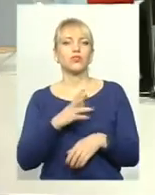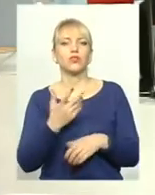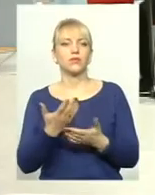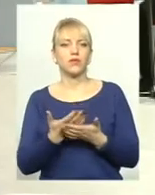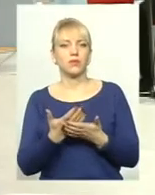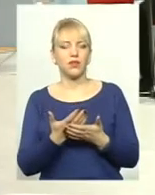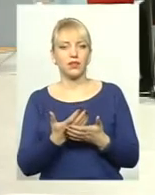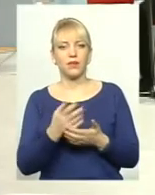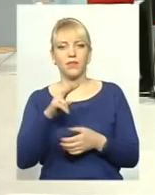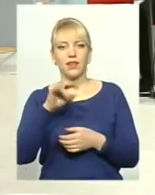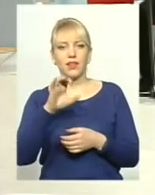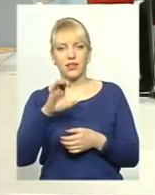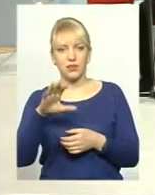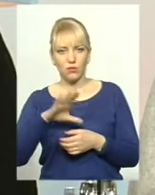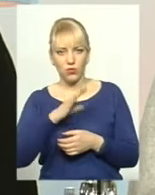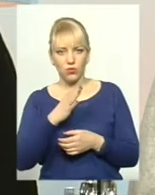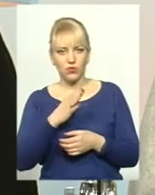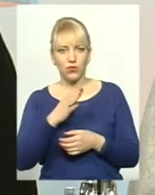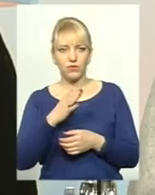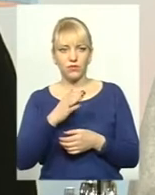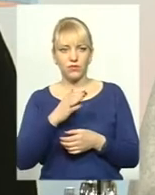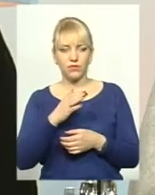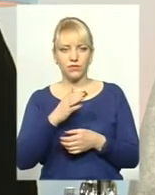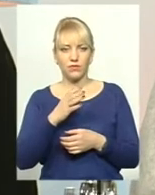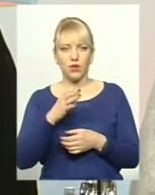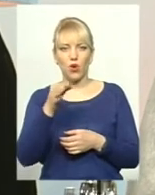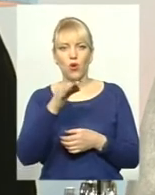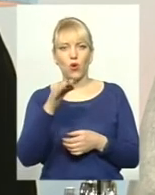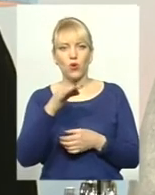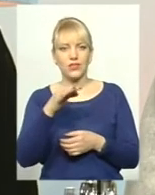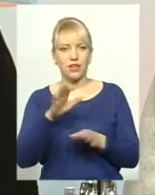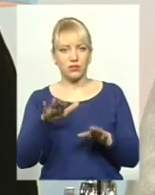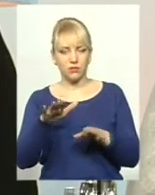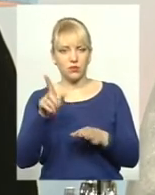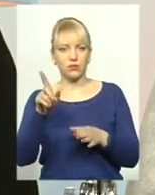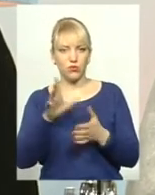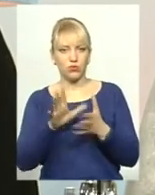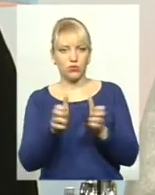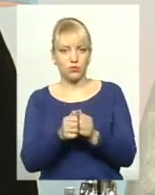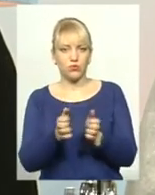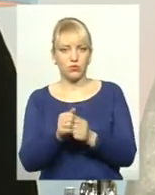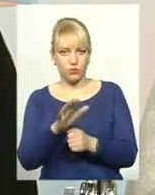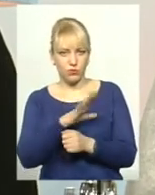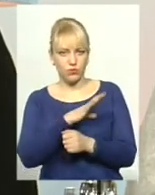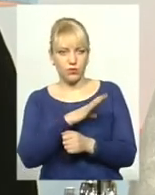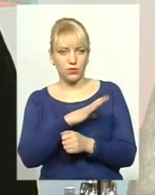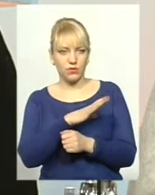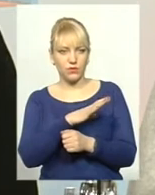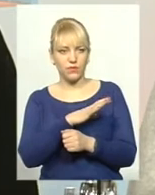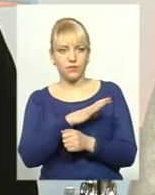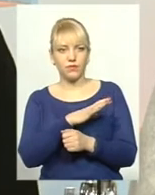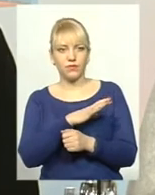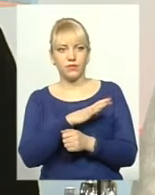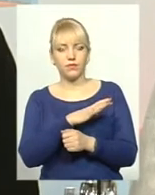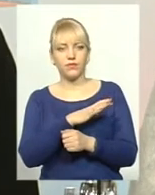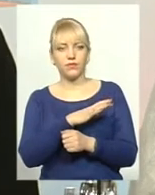От, наприклад, лиси були на, поліція відлавлювала на озерні, наскільки я знаю, в подвалі. Далі що? Забіг лис. Ну, то